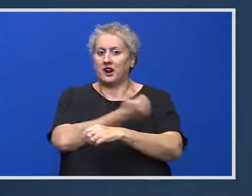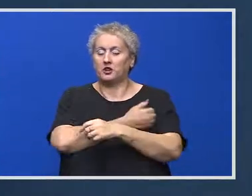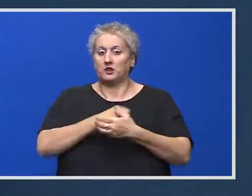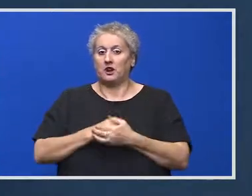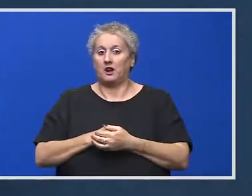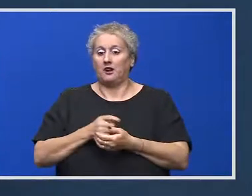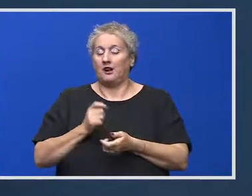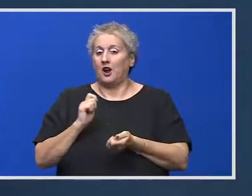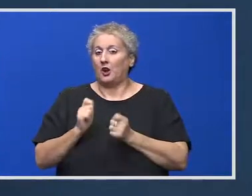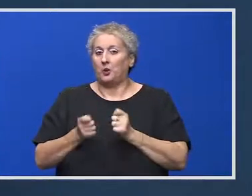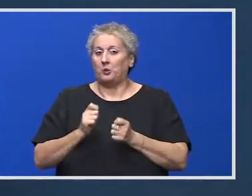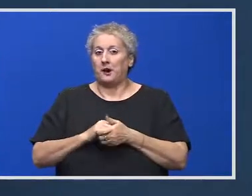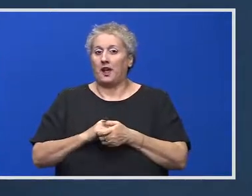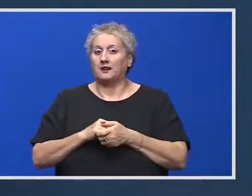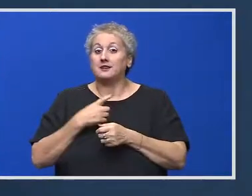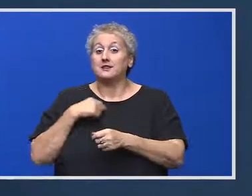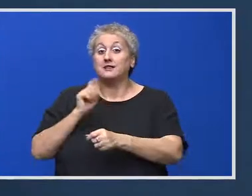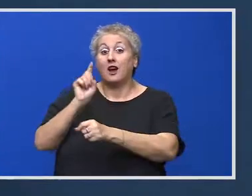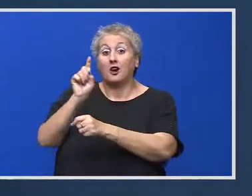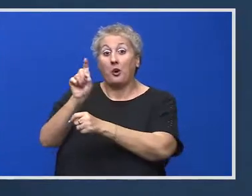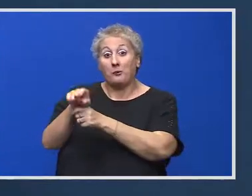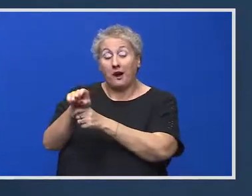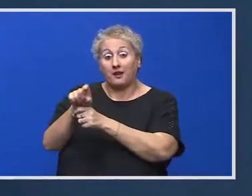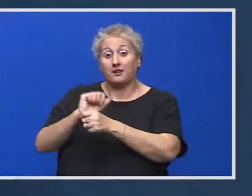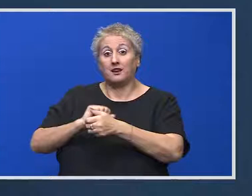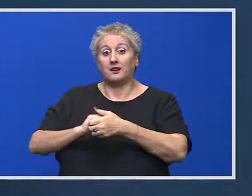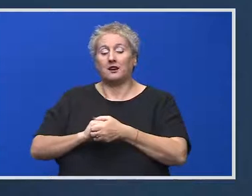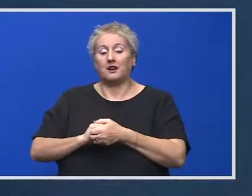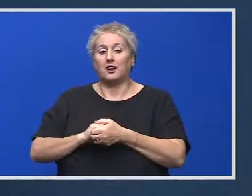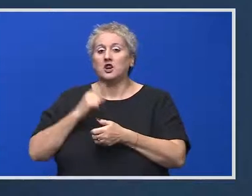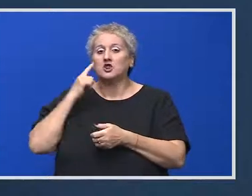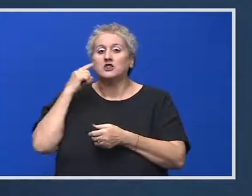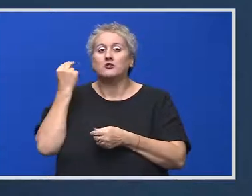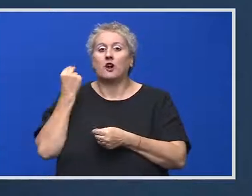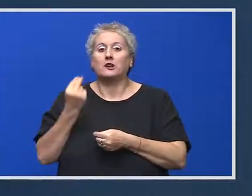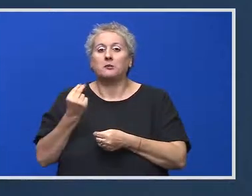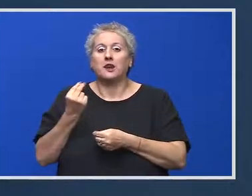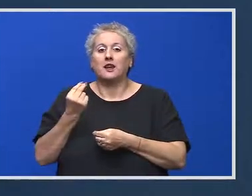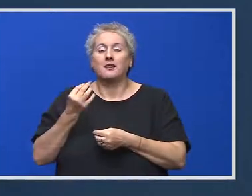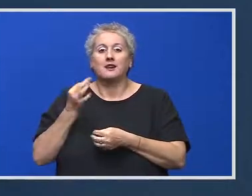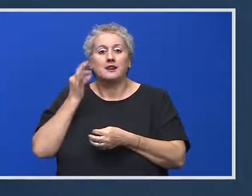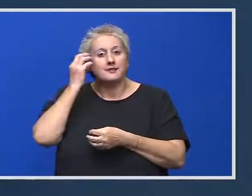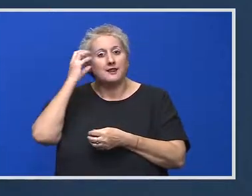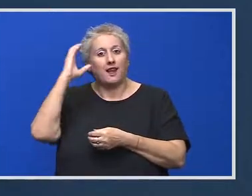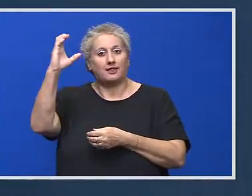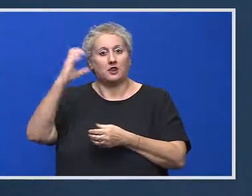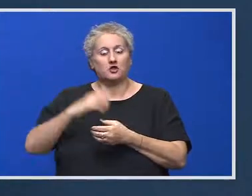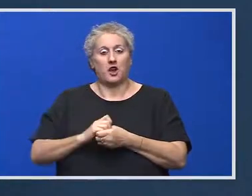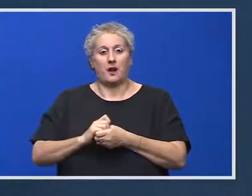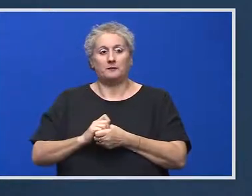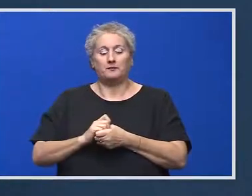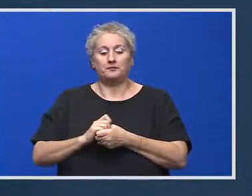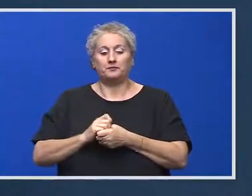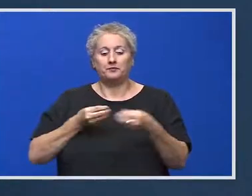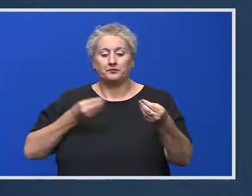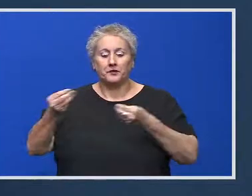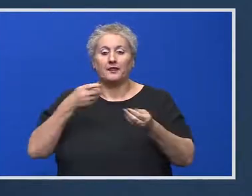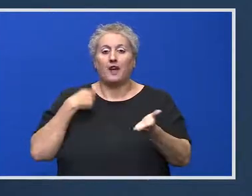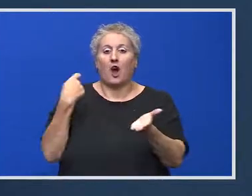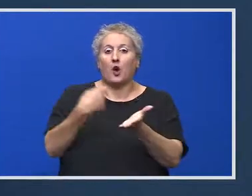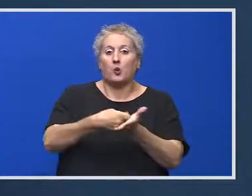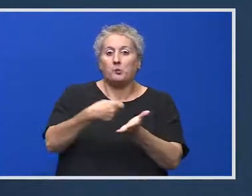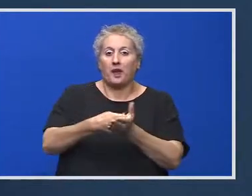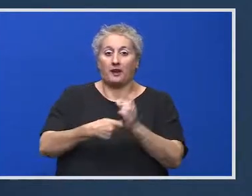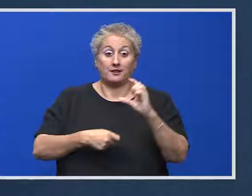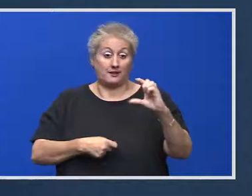-am cumpărat. Sunt comandă și știți foarte bine că strategia de a cumpăra vaccin